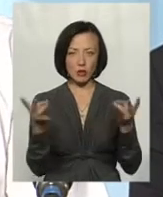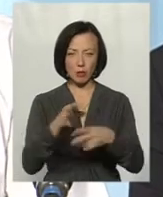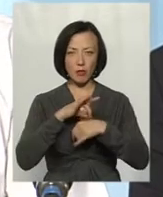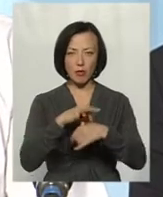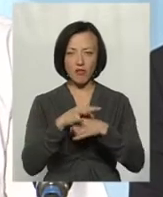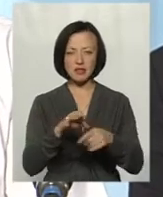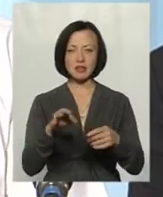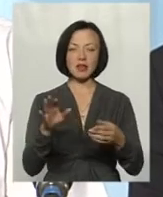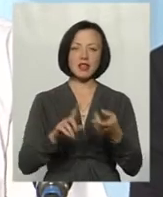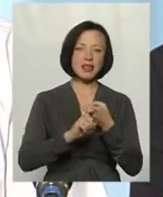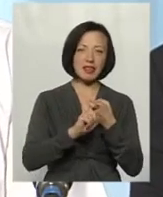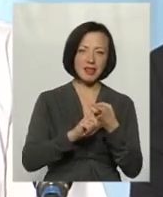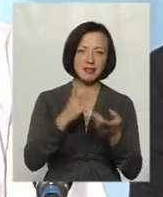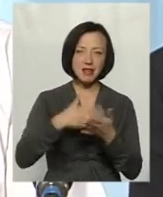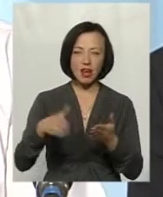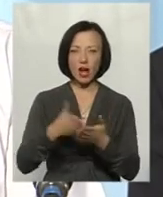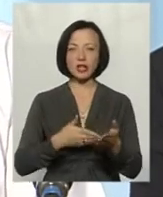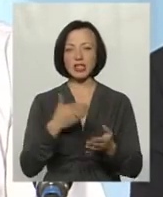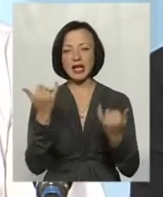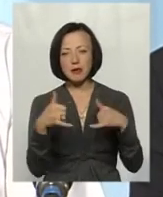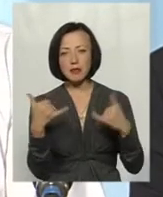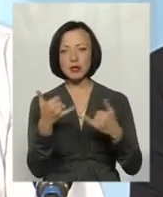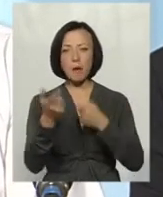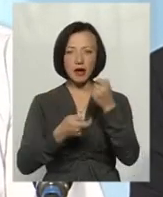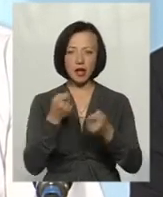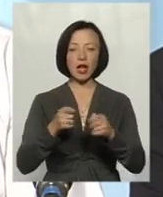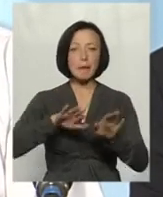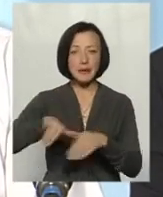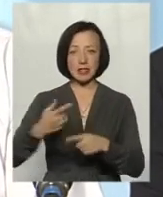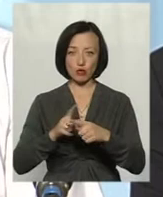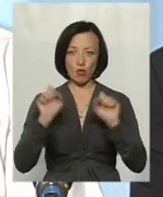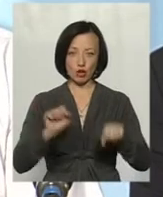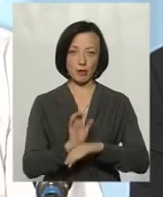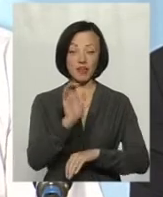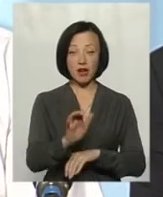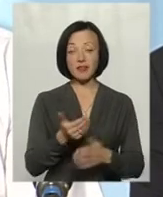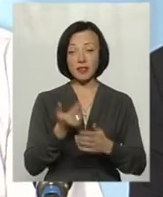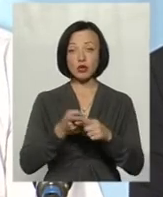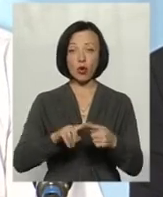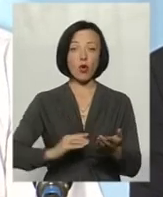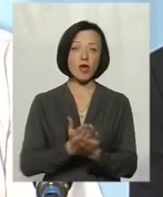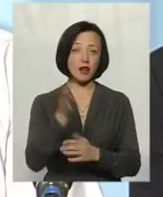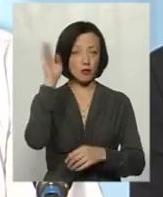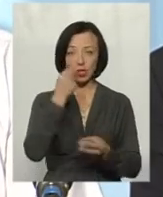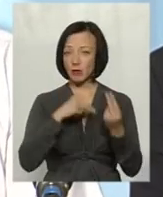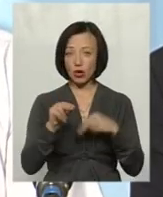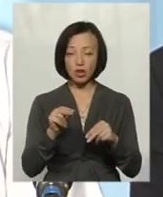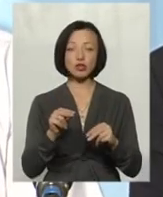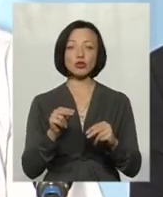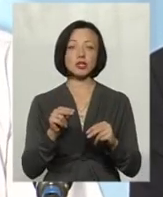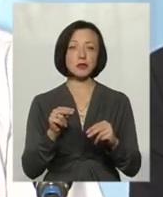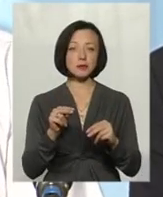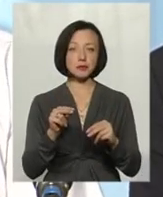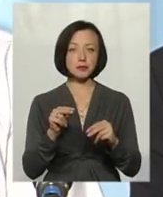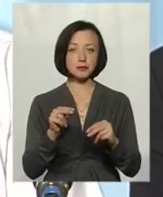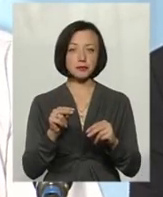знезараження, очистку хімічну, бактеріологічну, і лише тоді подавати воду. Від цього, звичайно, якість води не покращується, вона, як-то